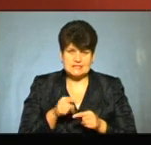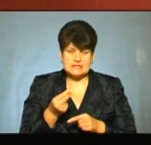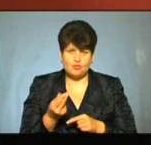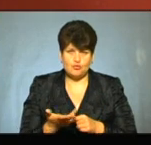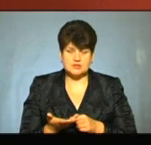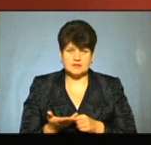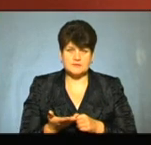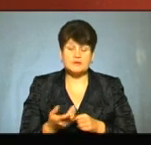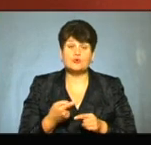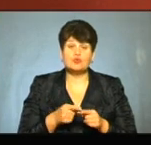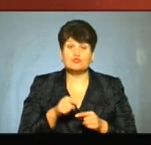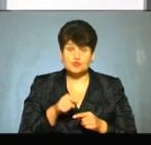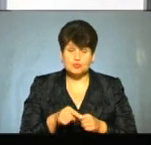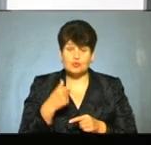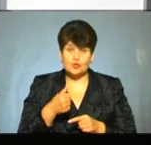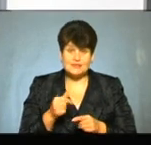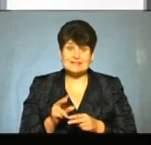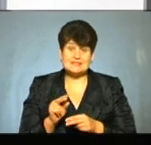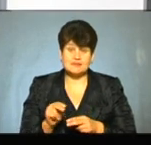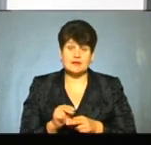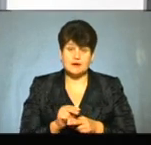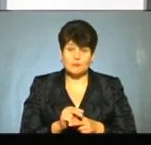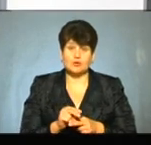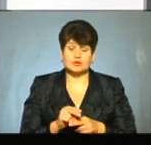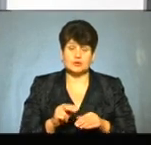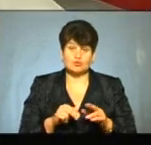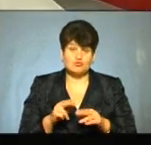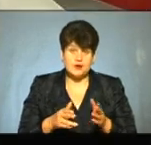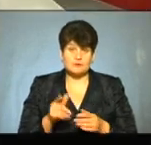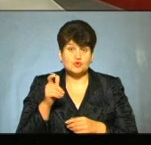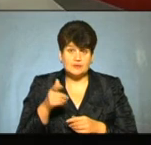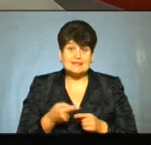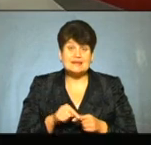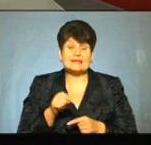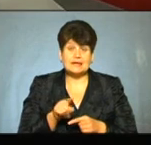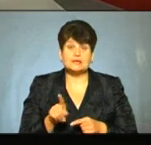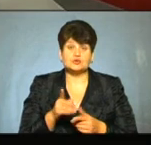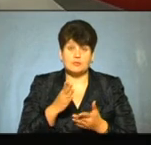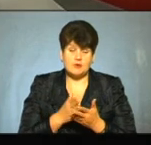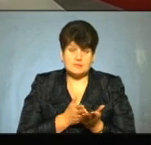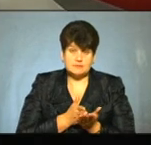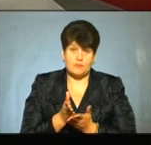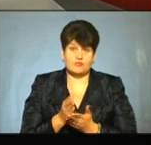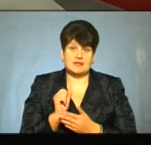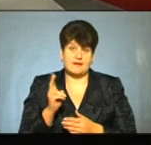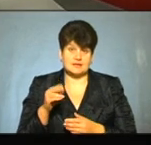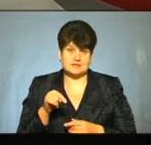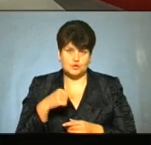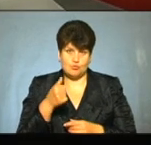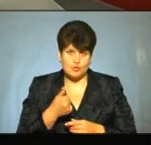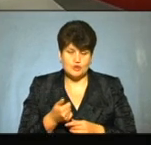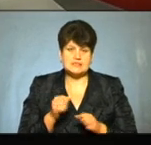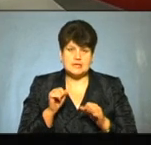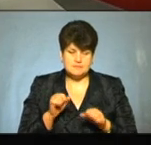ці кошти, вони в Продегії? У цьому році цифра, ремонт доріг в Чорткові. Тобто це саме те, на що мав би цей акцент спрямовуватися? Абсолютно правильно.